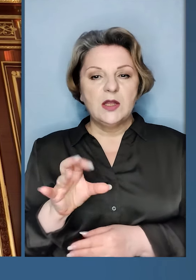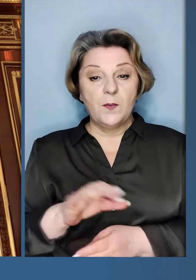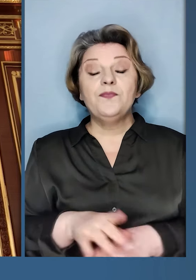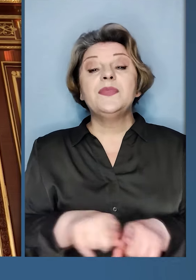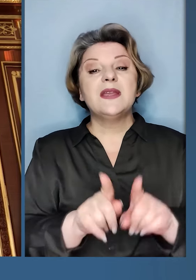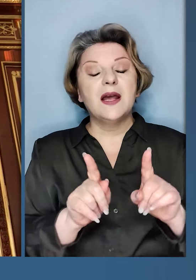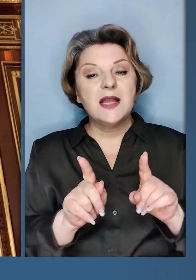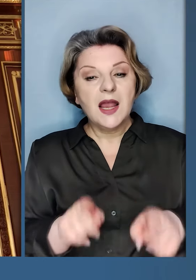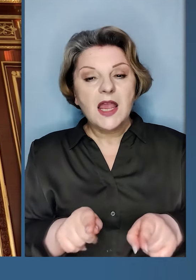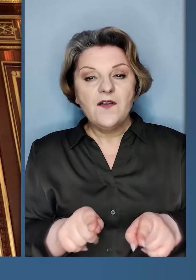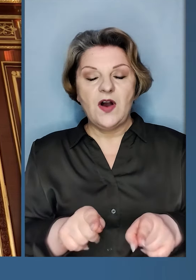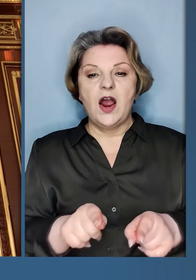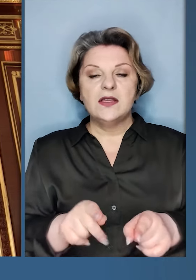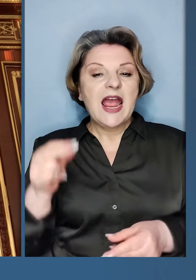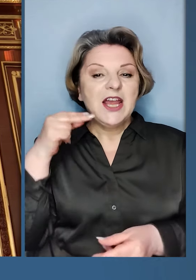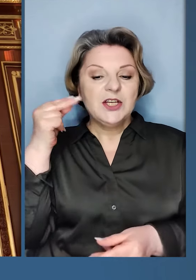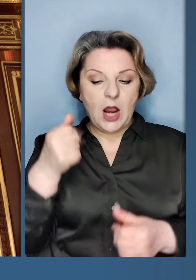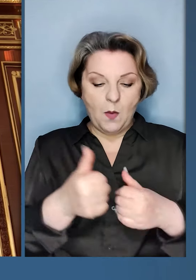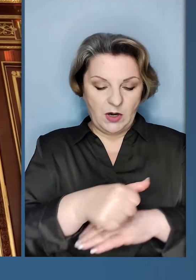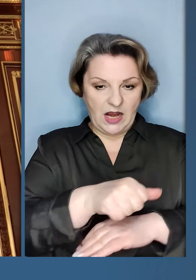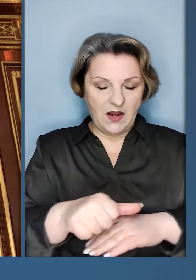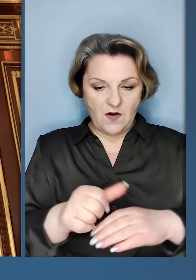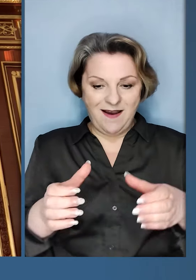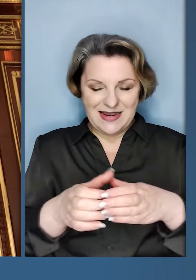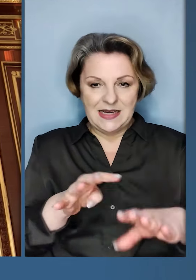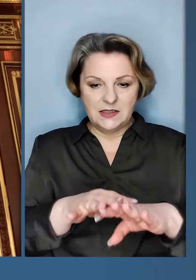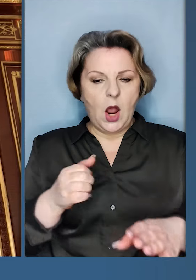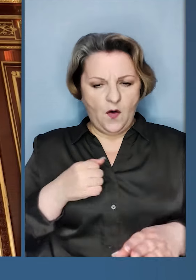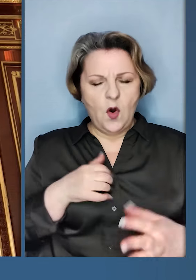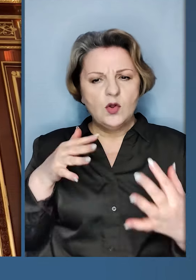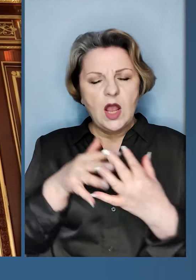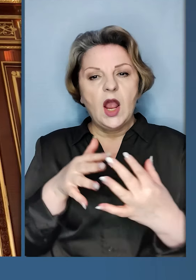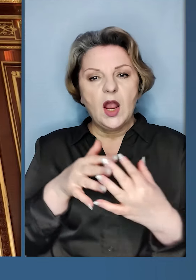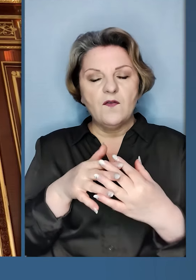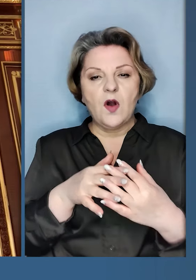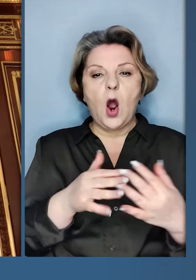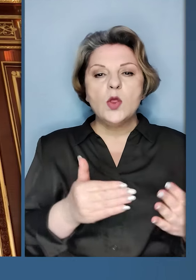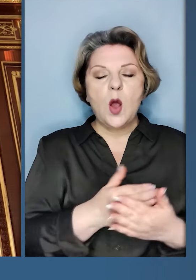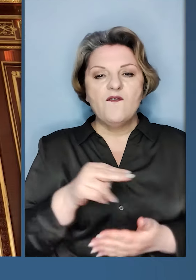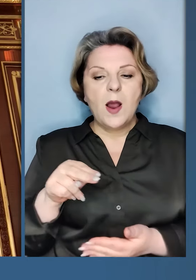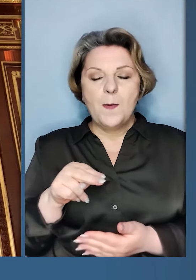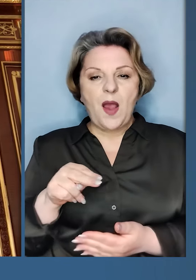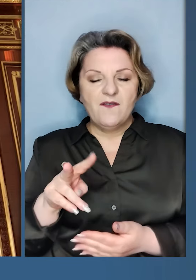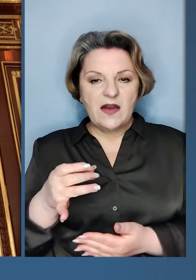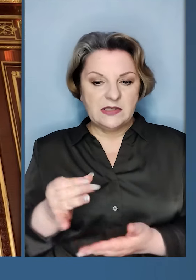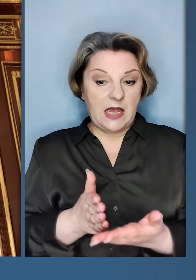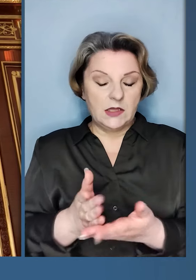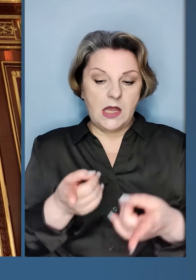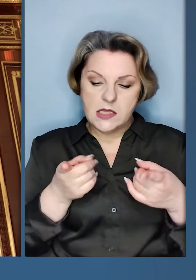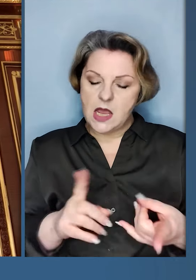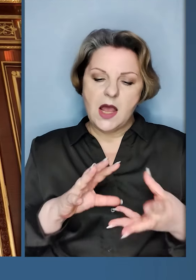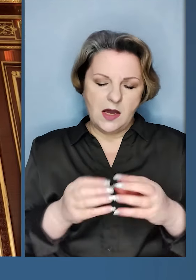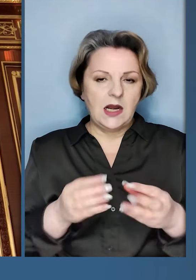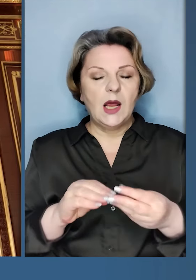Також Чернігівський прикордонний загін, воїни якого воюють на Новопавлівському напрямку і